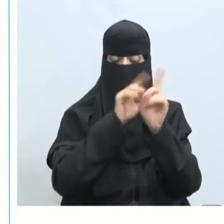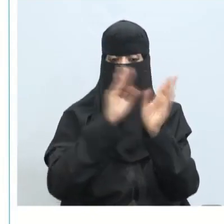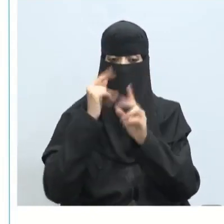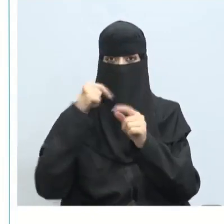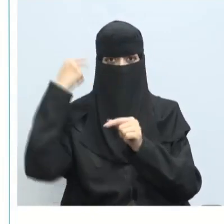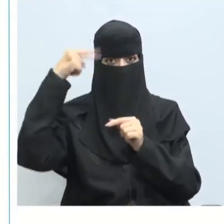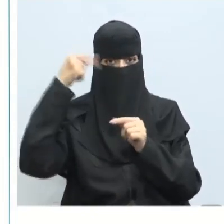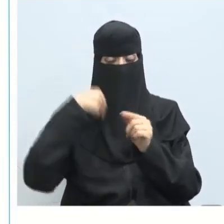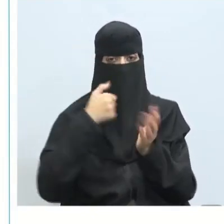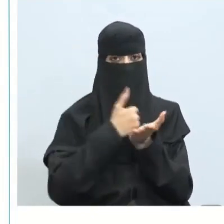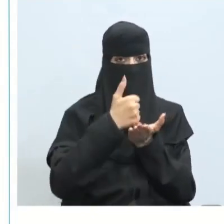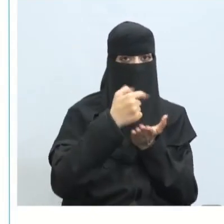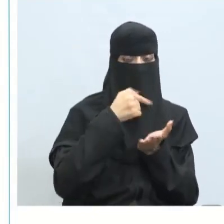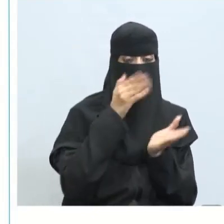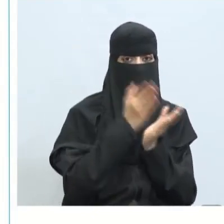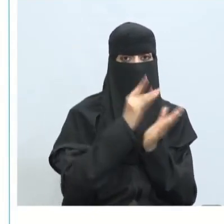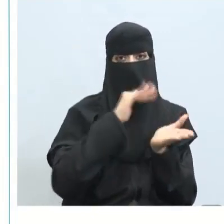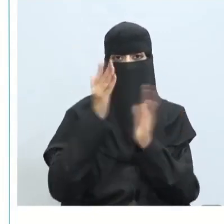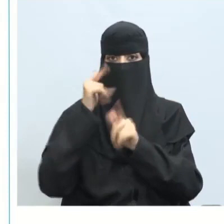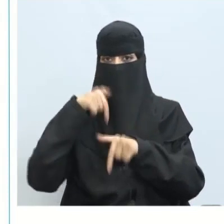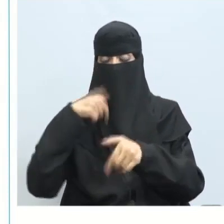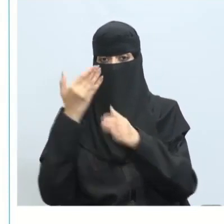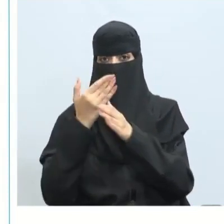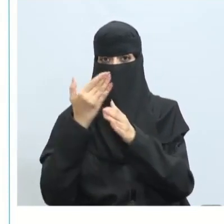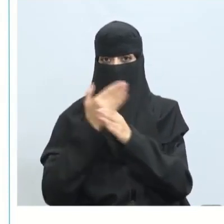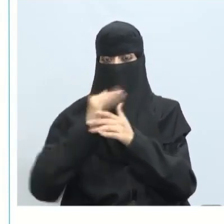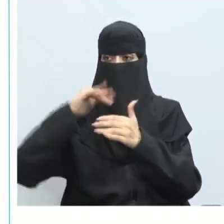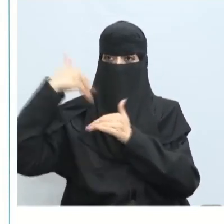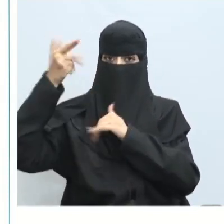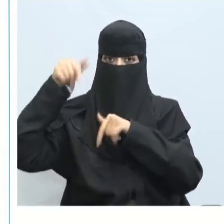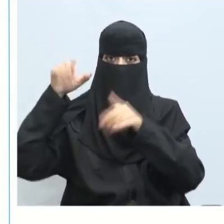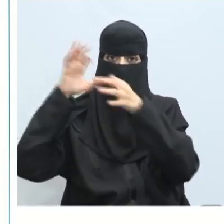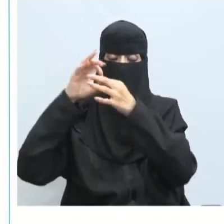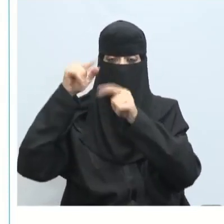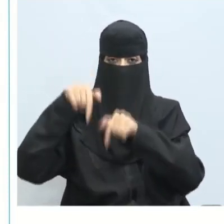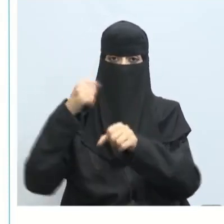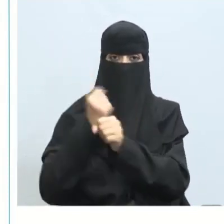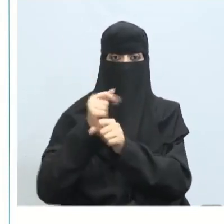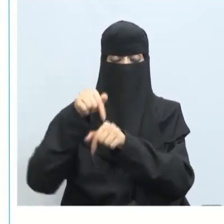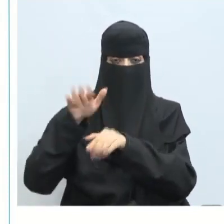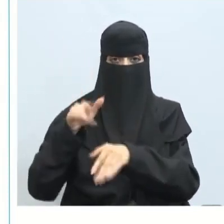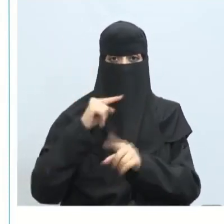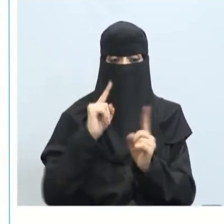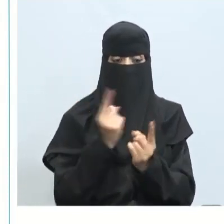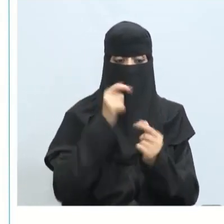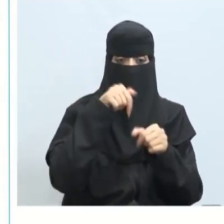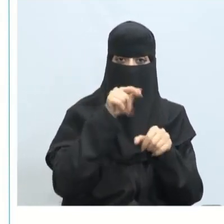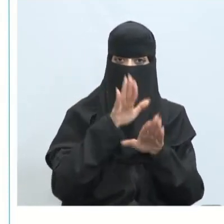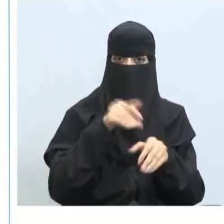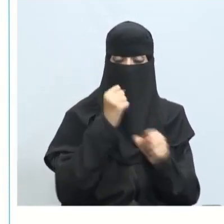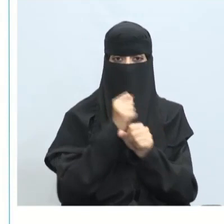بتفكيره بنمط سلوكه وأيضا عوامل خارجية قد تكون متعلقة بالوظيفة نفسها طبيعة الوظيفة